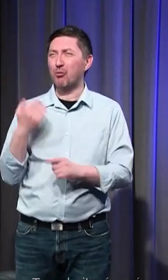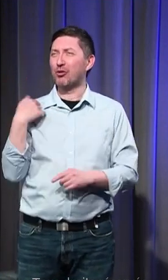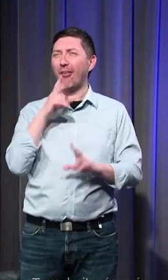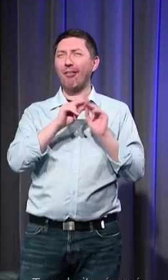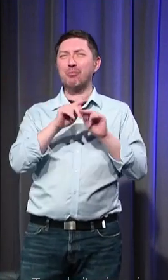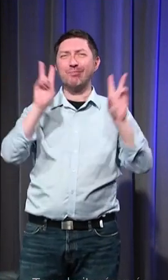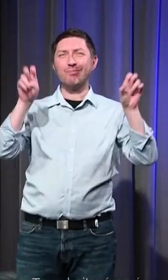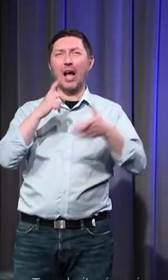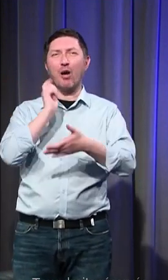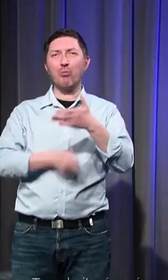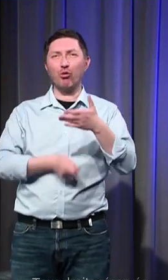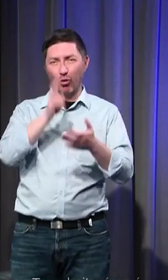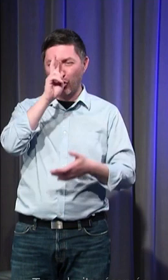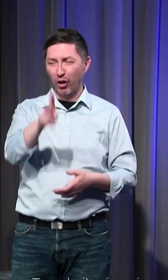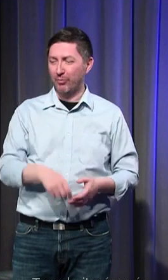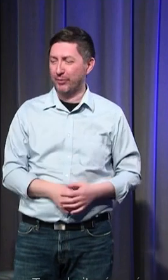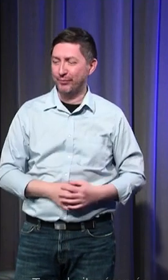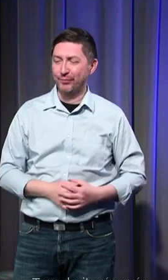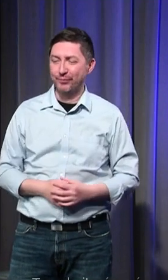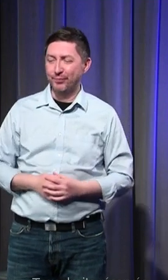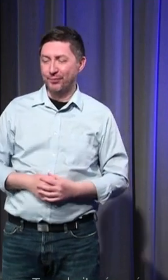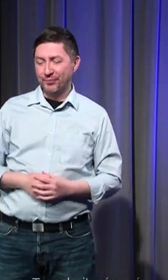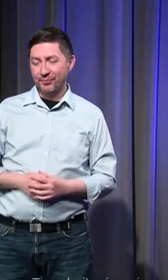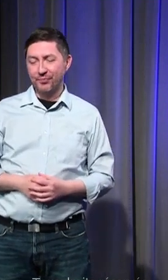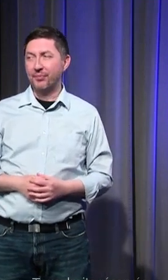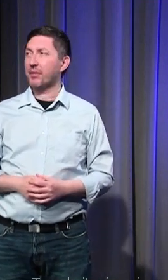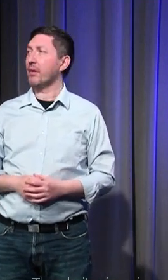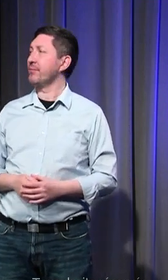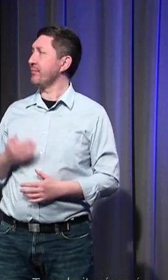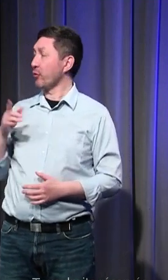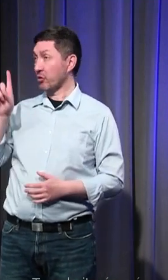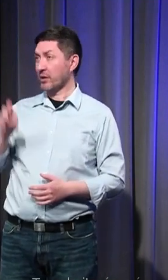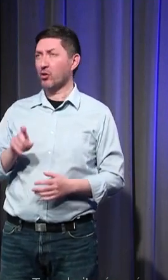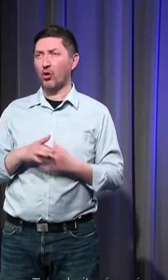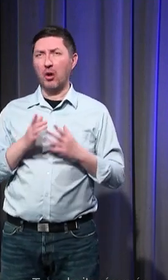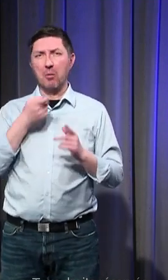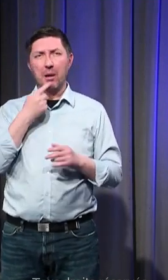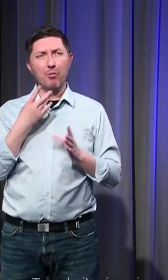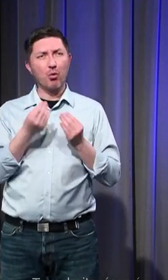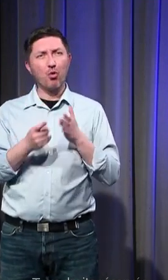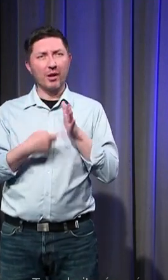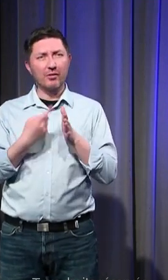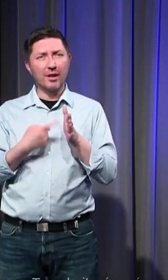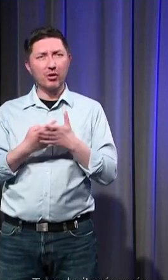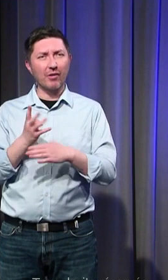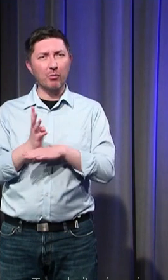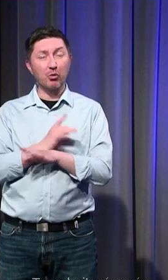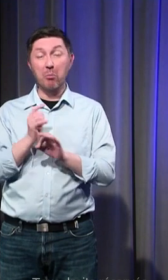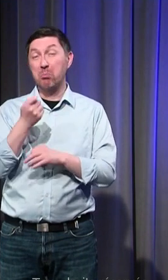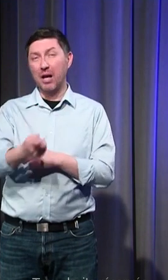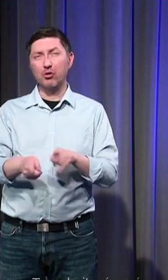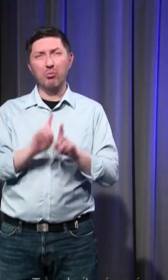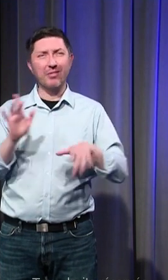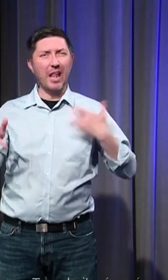bonsoir vous avez beaucoup parlé de ritualisation de l'expression des émotions de presque de théâtralité je voulais savoir